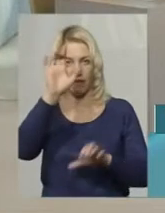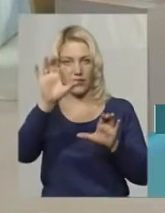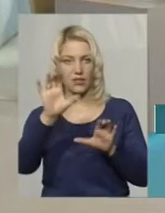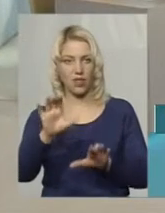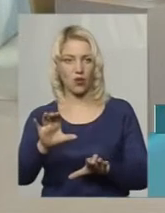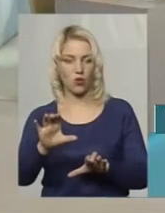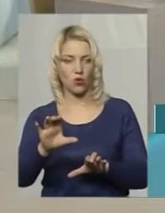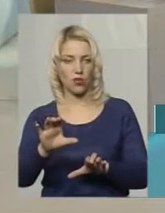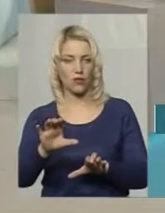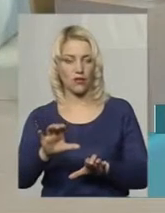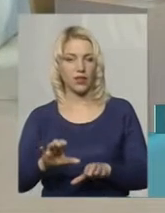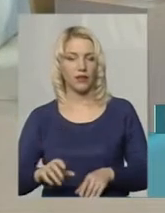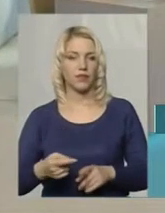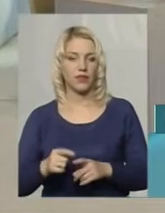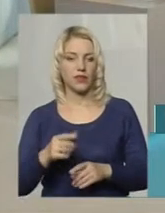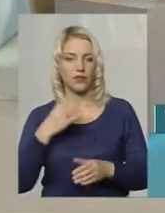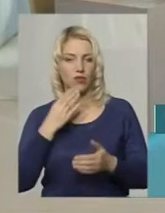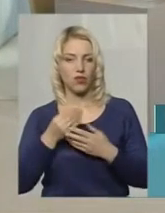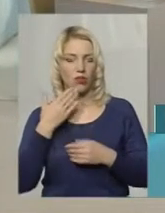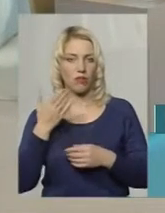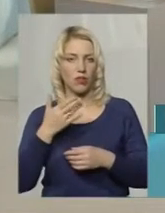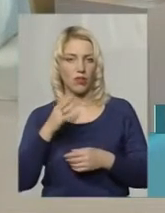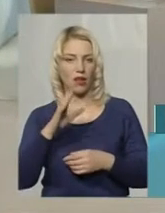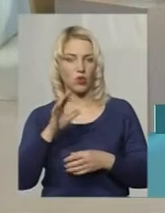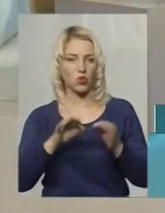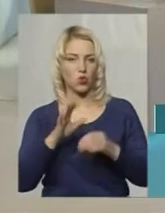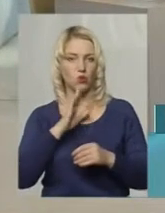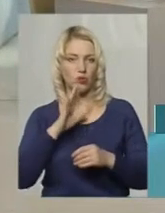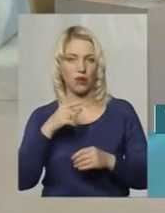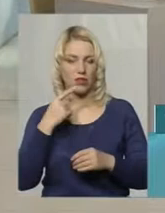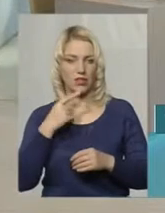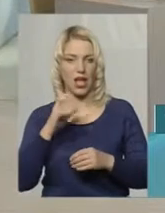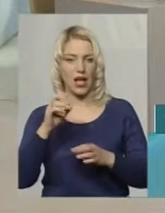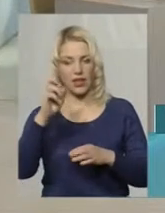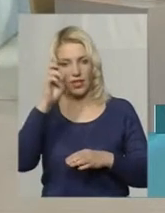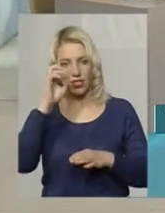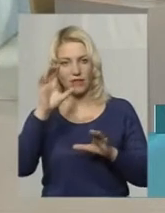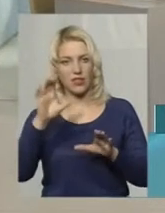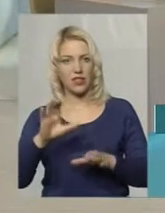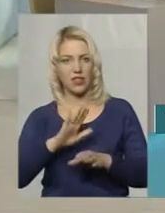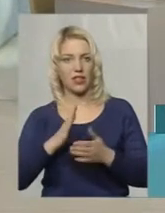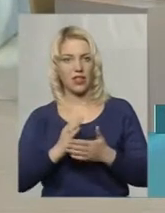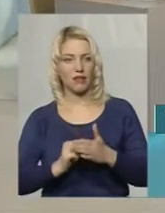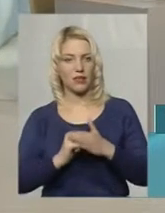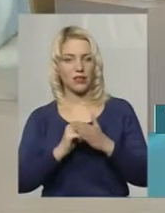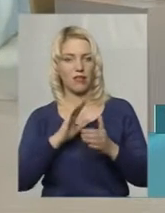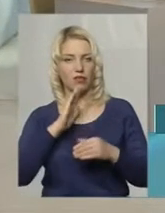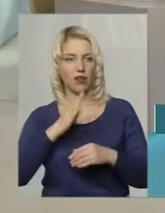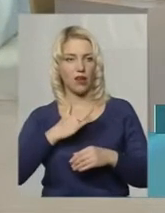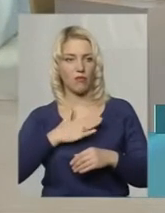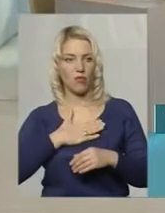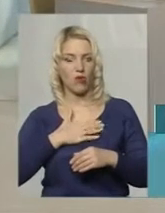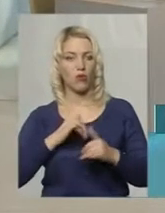плюс Конституції. В своїх коментарях вона чітко проконтурує, а державні закони не є підставою для мого реагування.